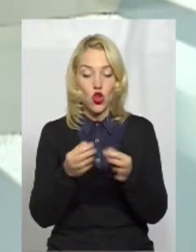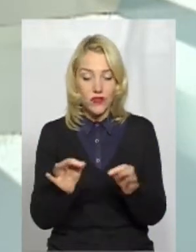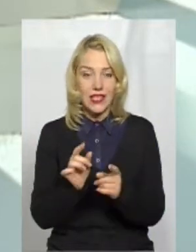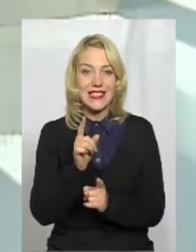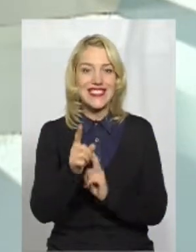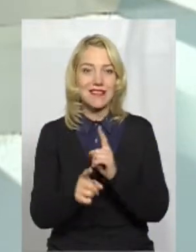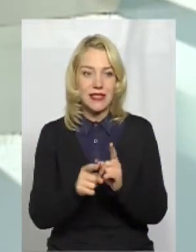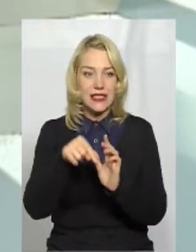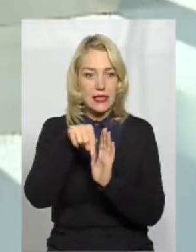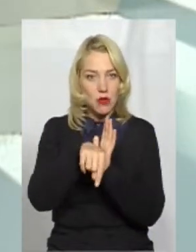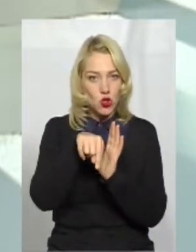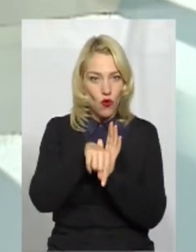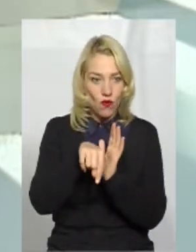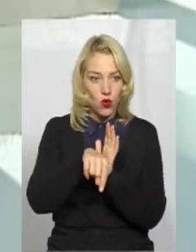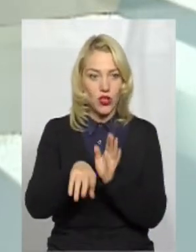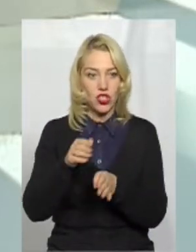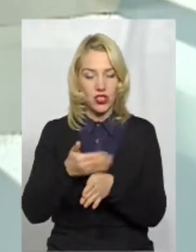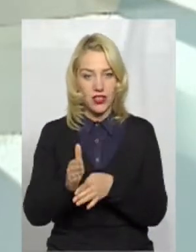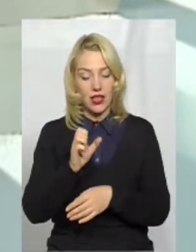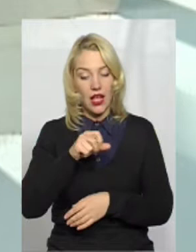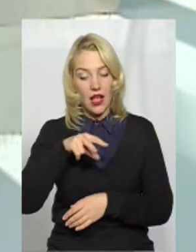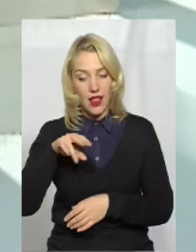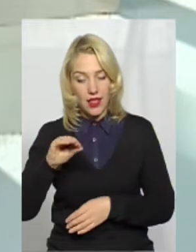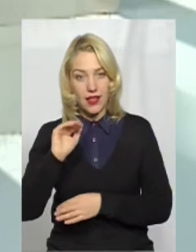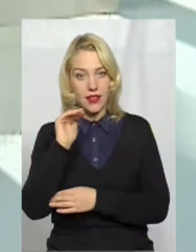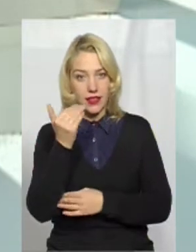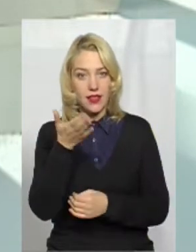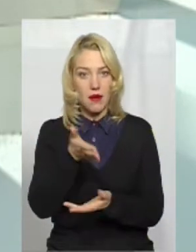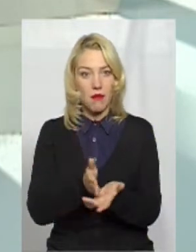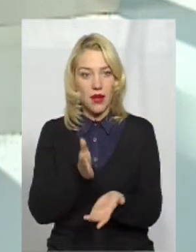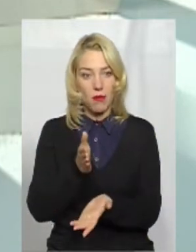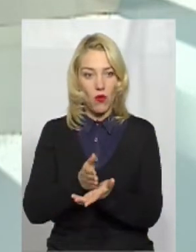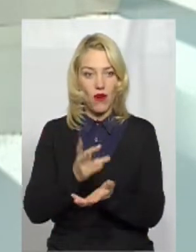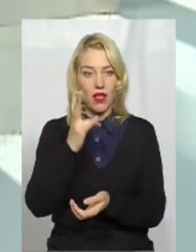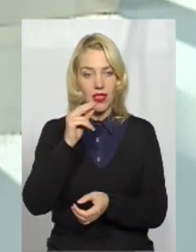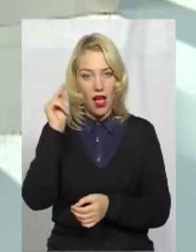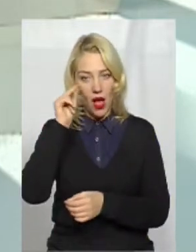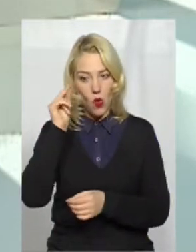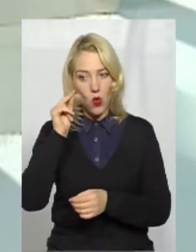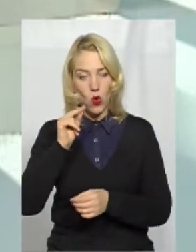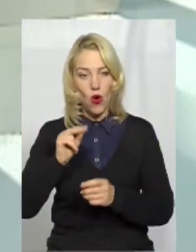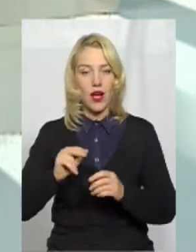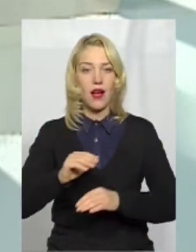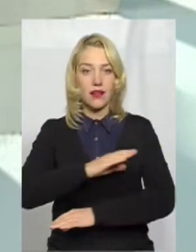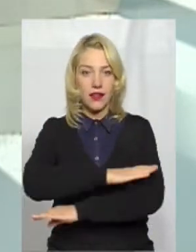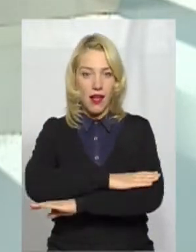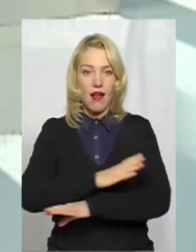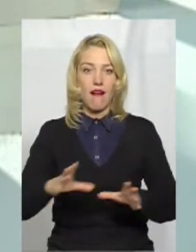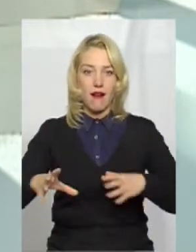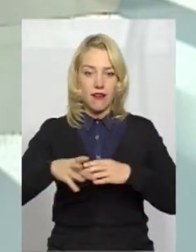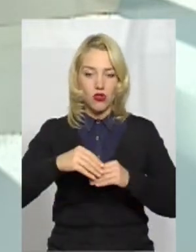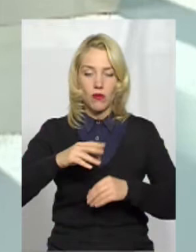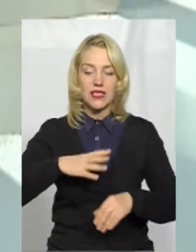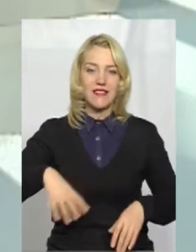зміна змістової частини. Але дитина перебуває на уроках разом зі своїм класом.